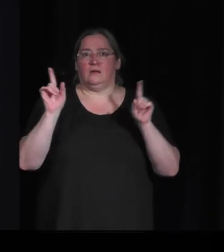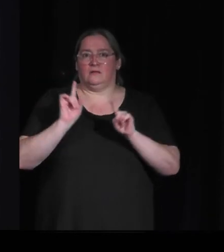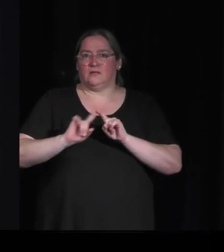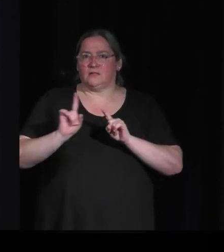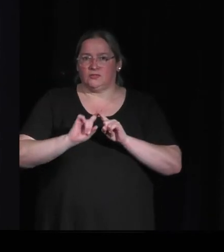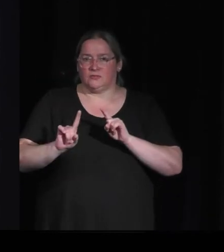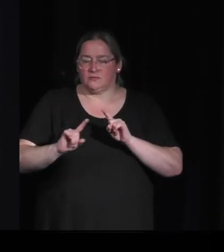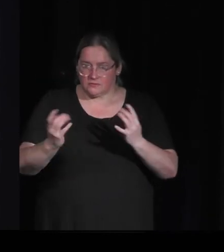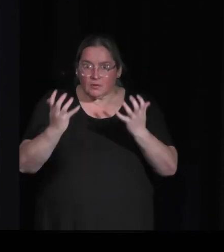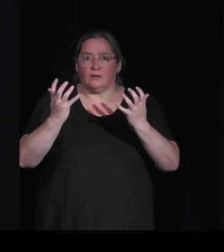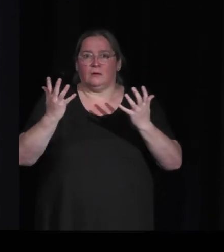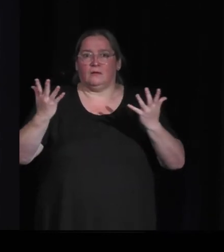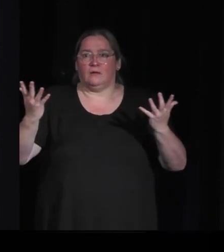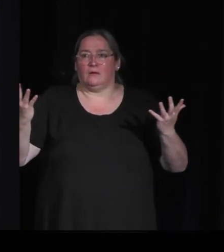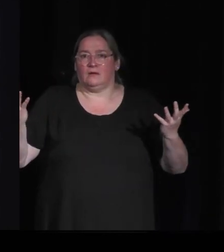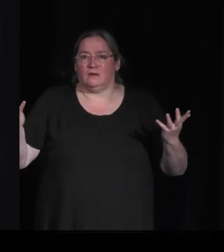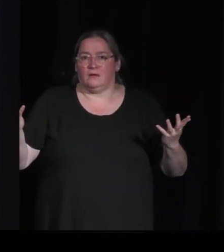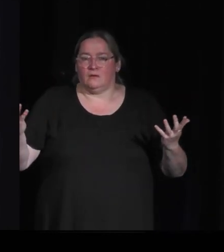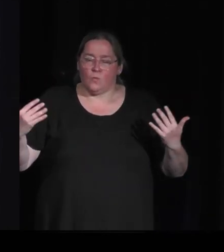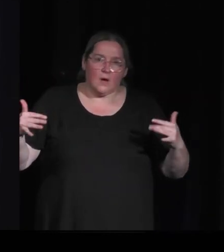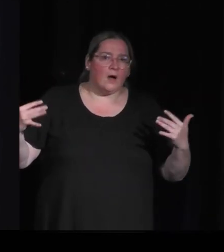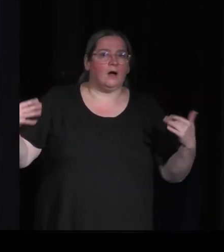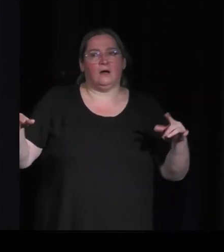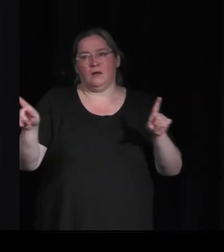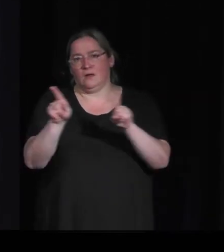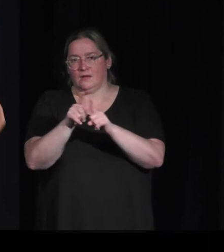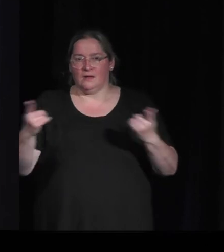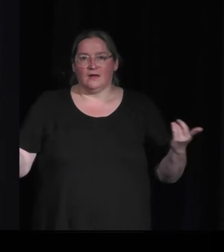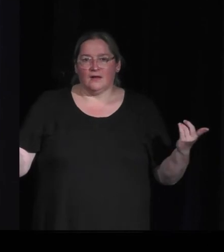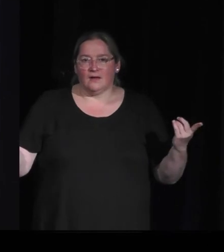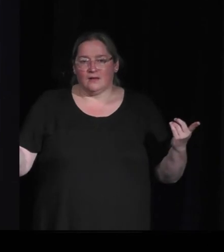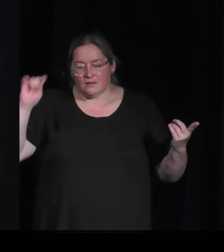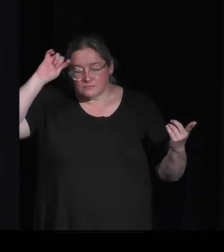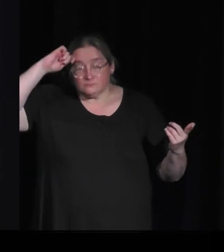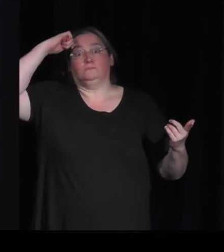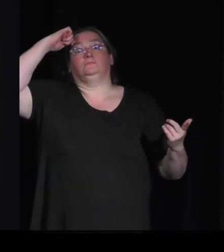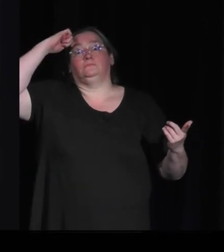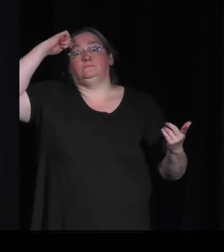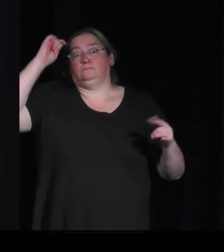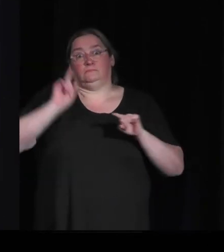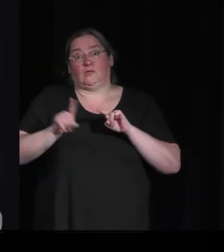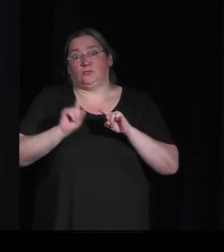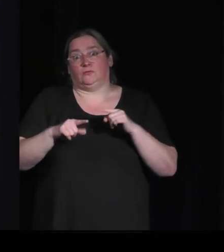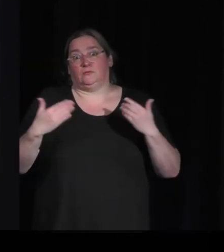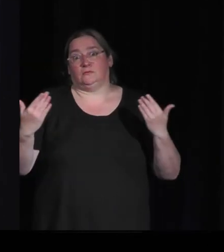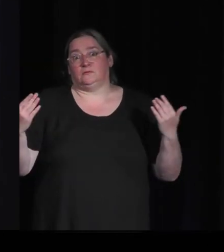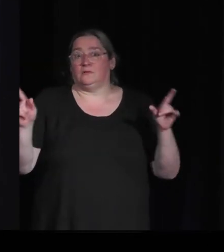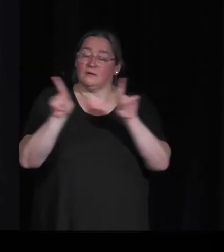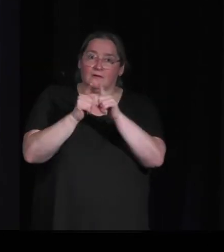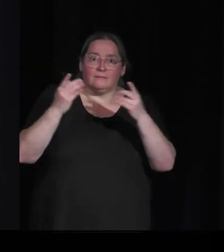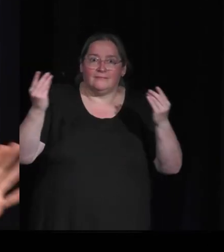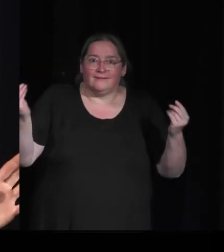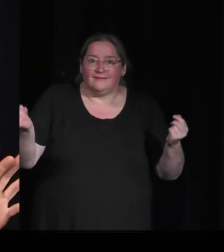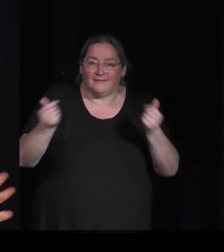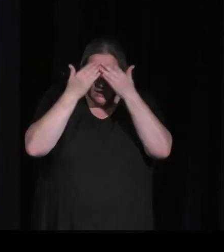qui leur a fait un shift sur la... Ça leur a ouvert des